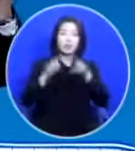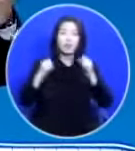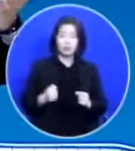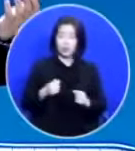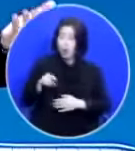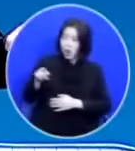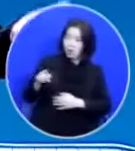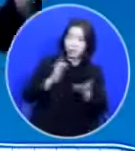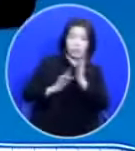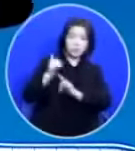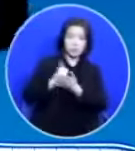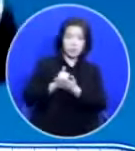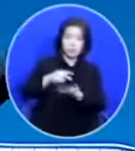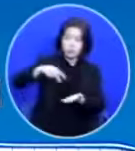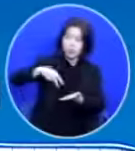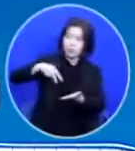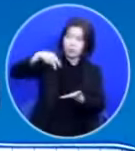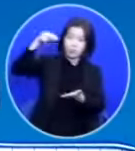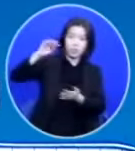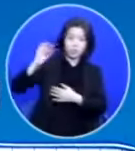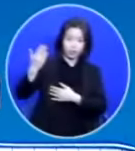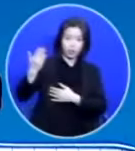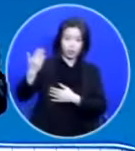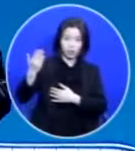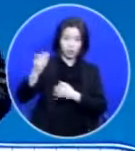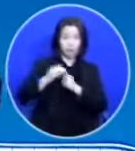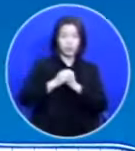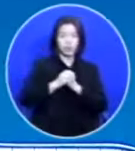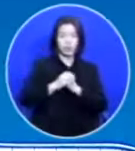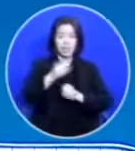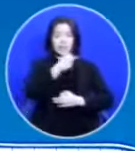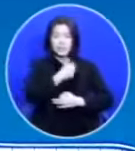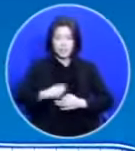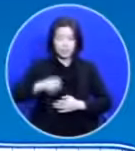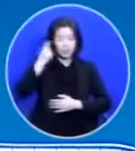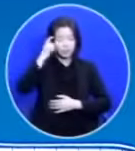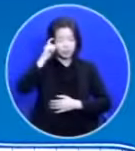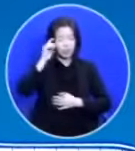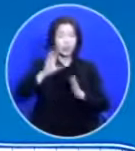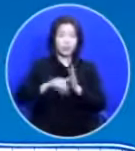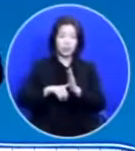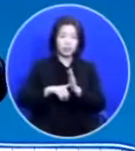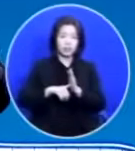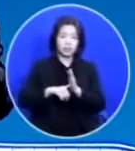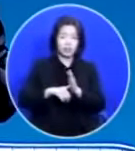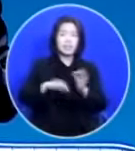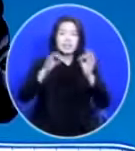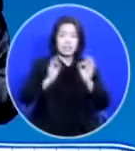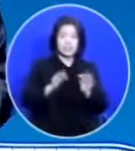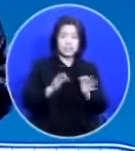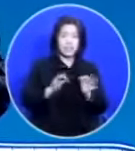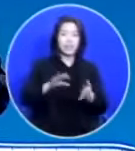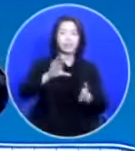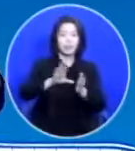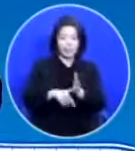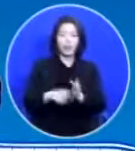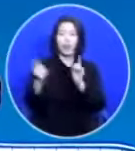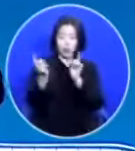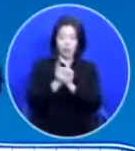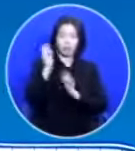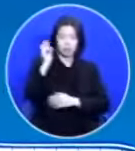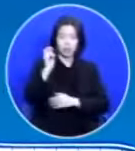예수님이 이제 승천하시게 됩니다 제자들이 생각할 때는 이제 때가 왔구나